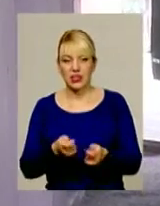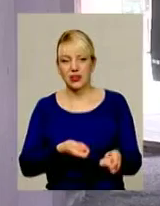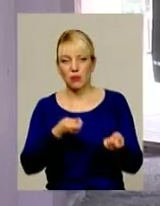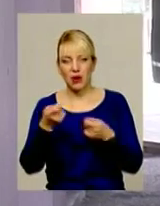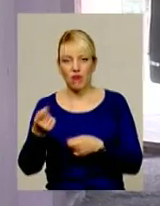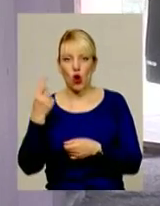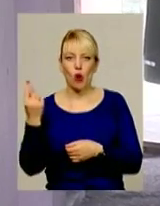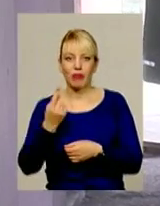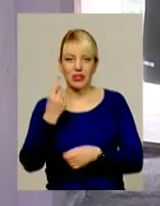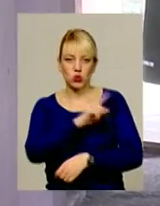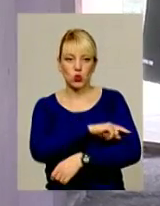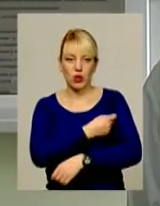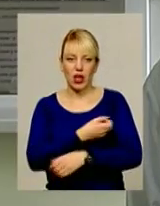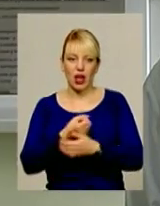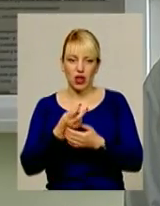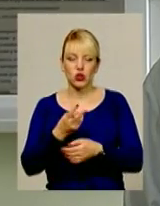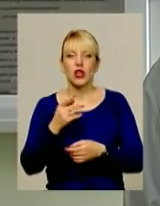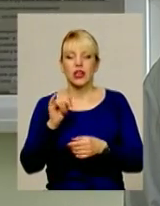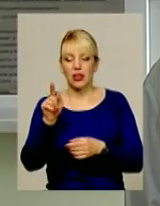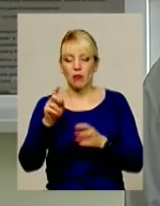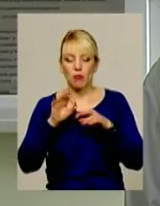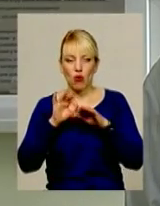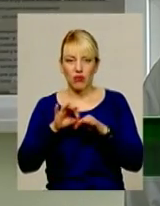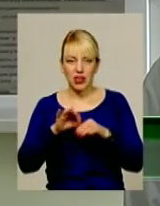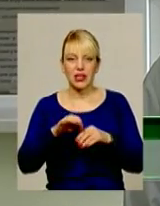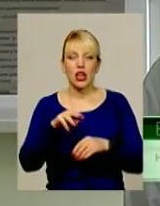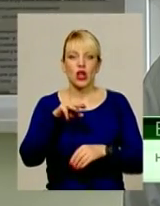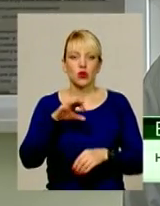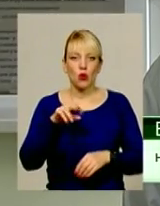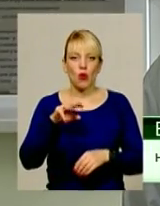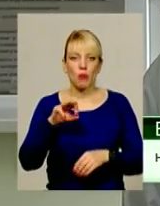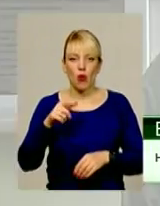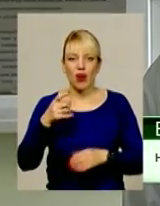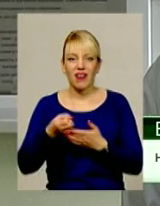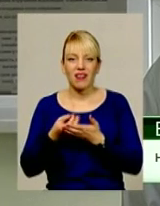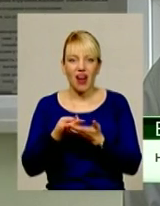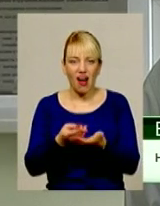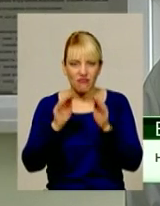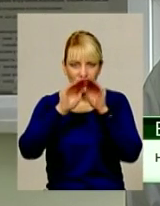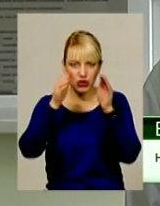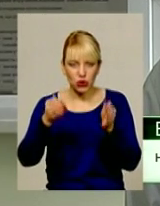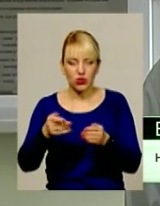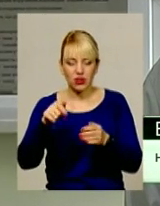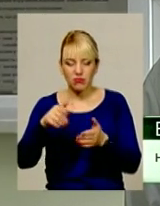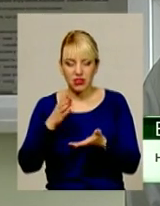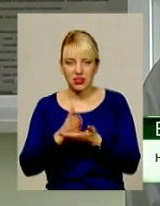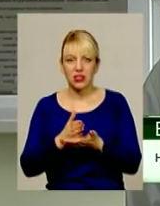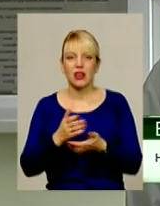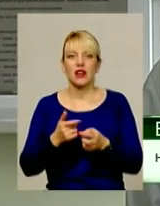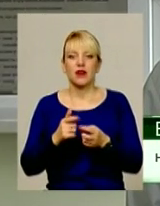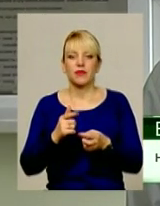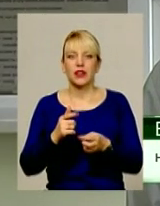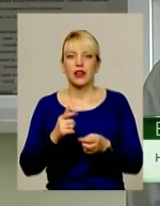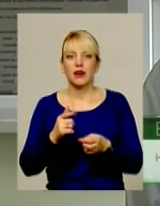провели додаткове обстеження. Була виконана комп'ютерна томографія, по якій є вдавлений перелом лобної кістки,